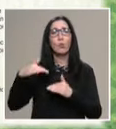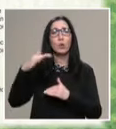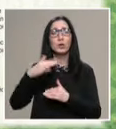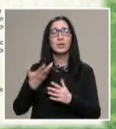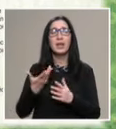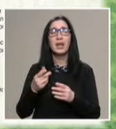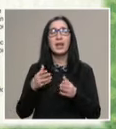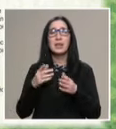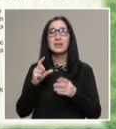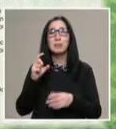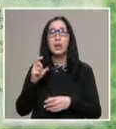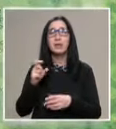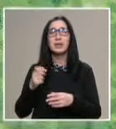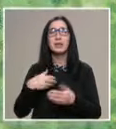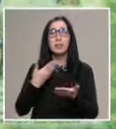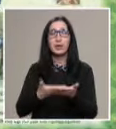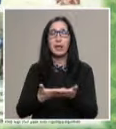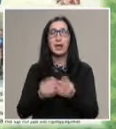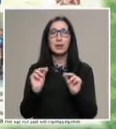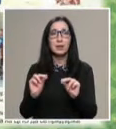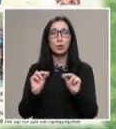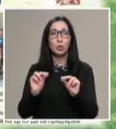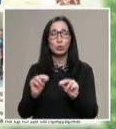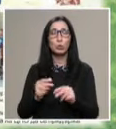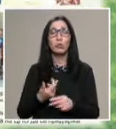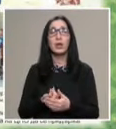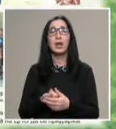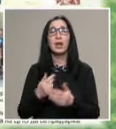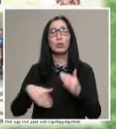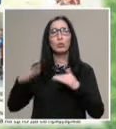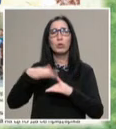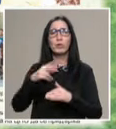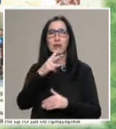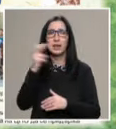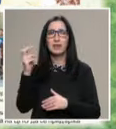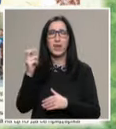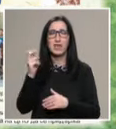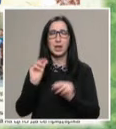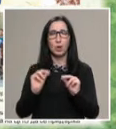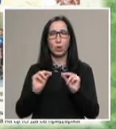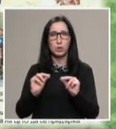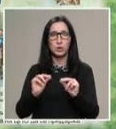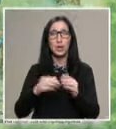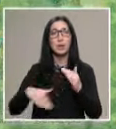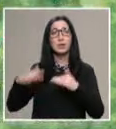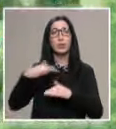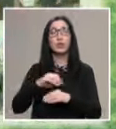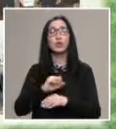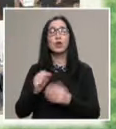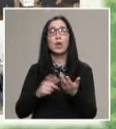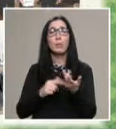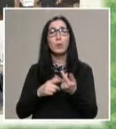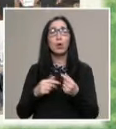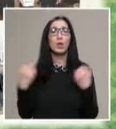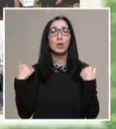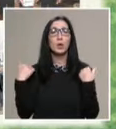спектърат на предлаганите курсови за обучение, които надхвърляха 200 курса и се увеличи много и